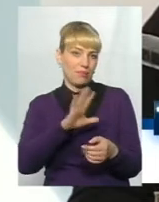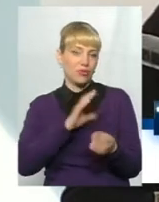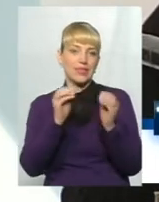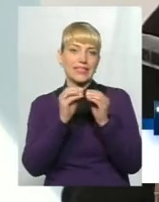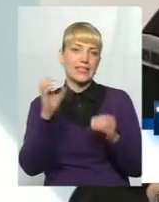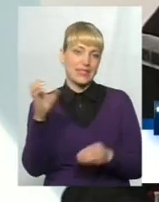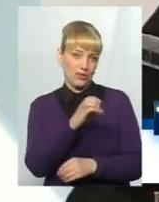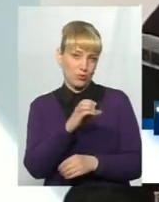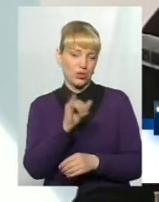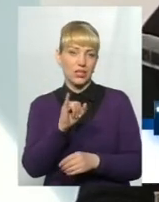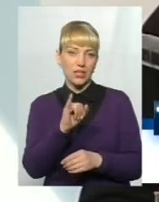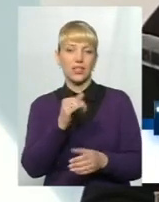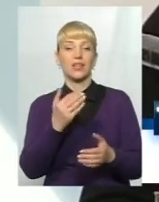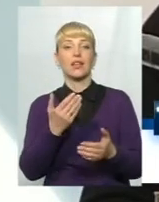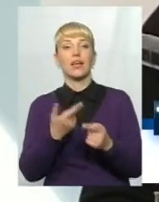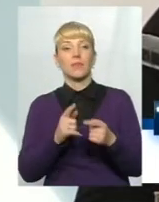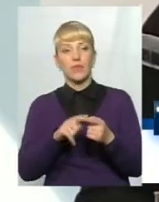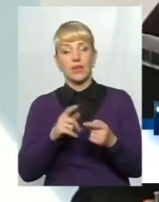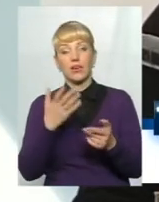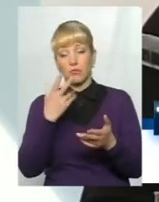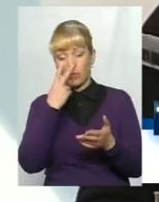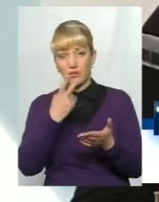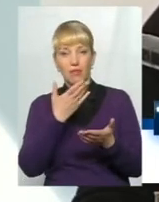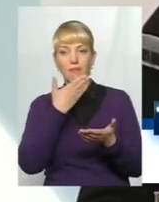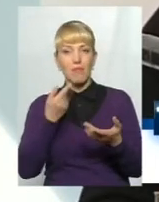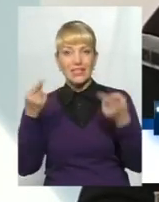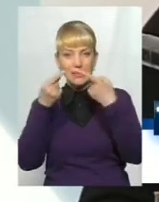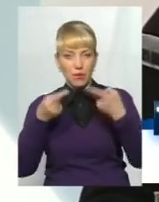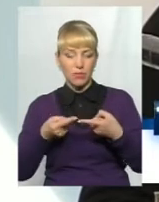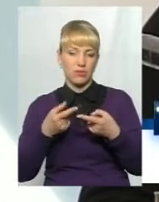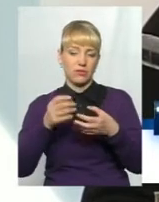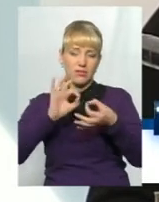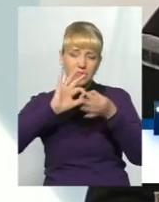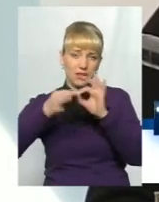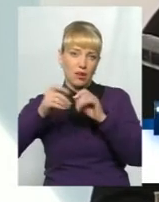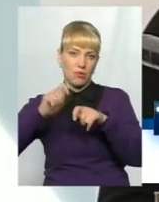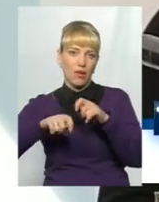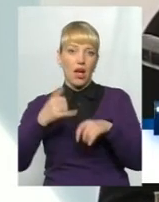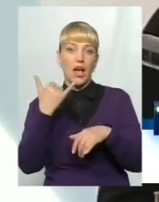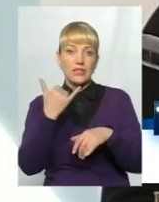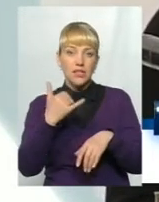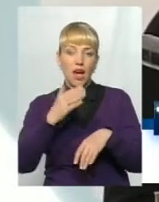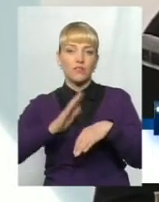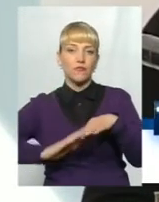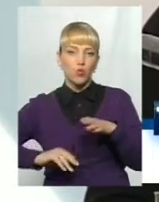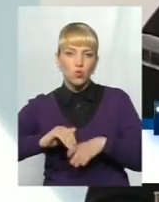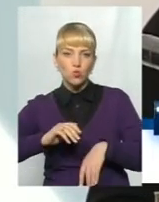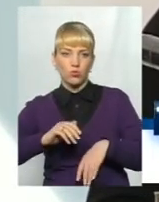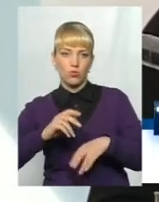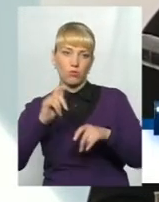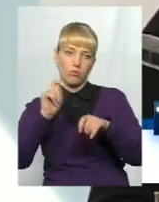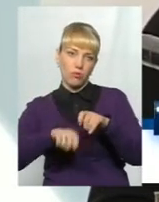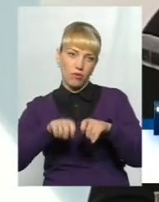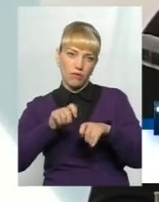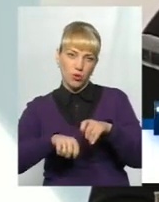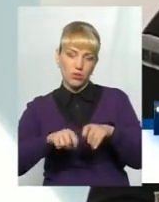потім вже, коли видно, що є неспівпадіння в декларації, тоді вже перевіряти детальніше. А так, зараз вручну перевіряється, ми ніби в кам'янному